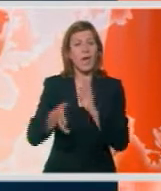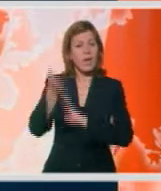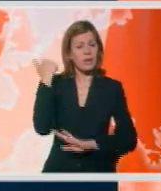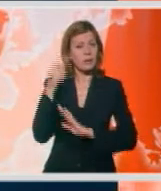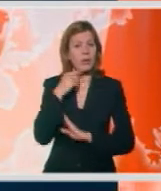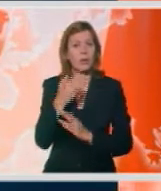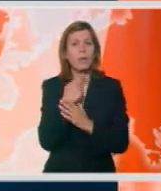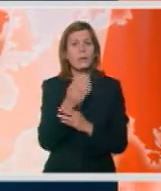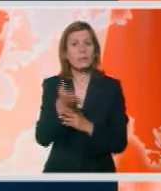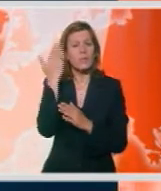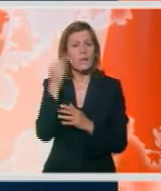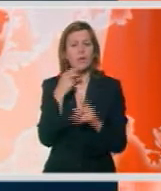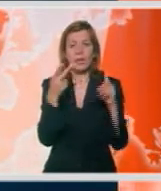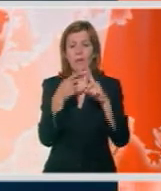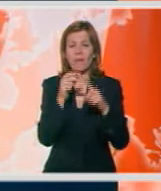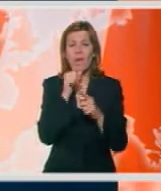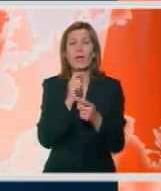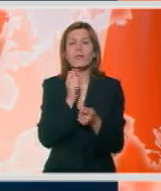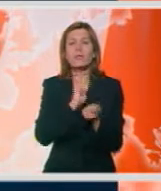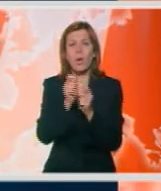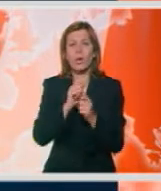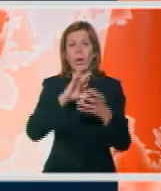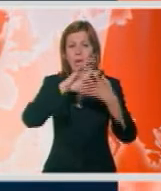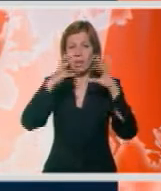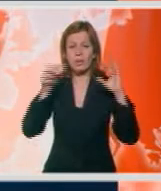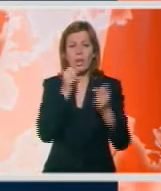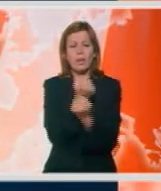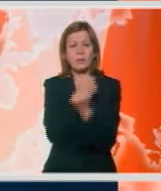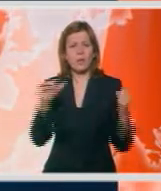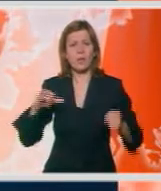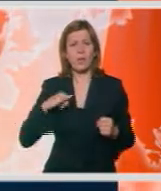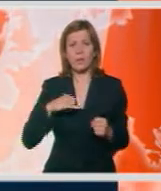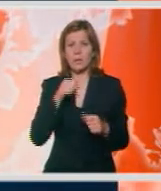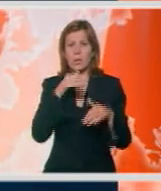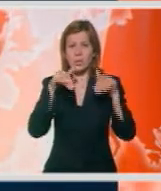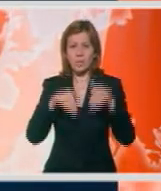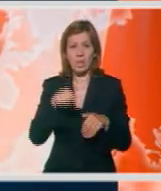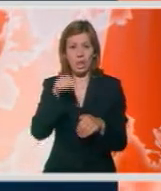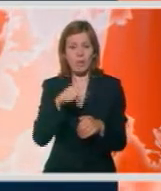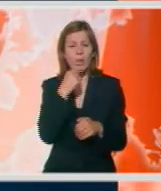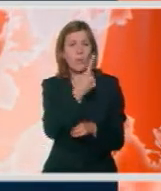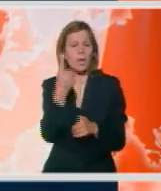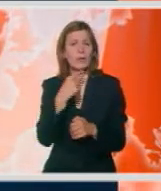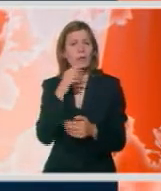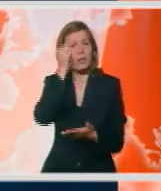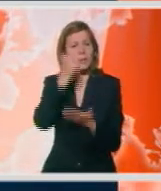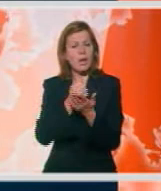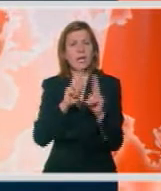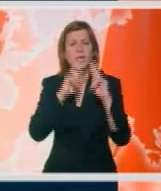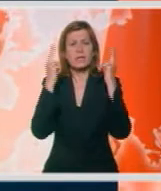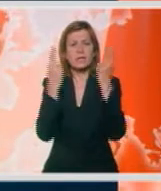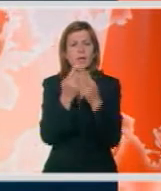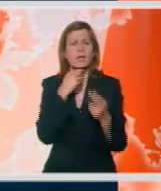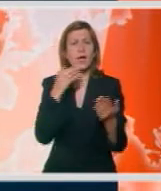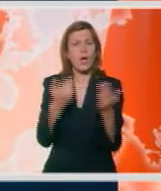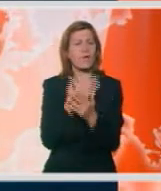pronalazak televizije i pokjera preko interneta podstakao eksploziju interesovanja za igru, a pojedini tvrde da svetski šampionat predstavlja